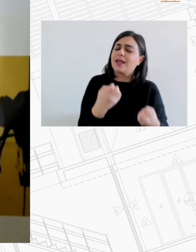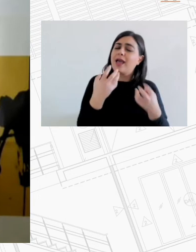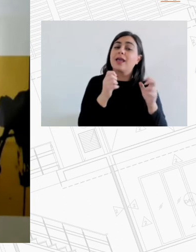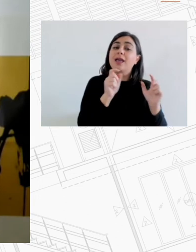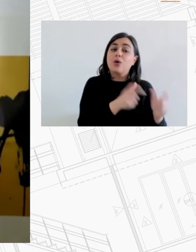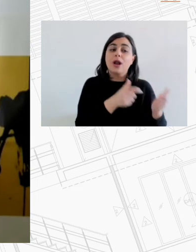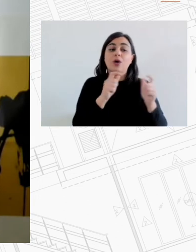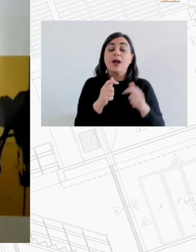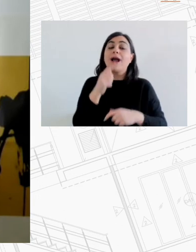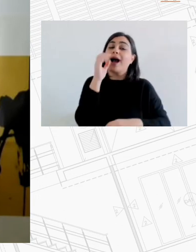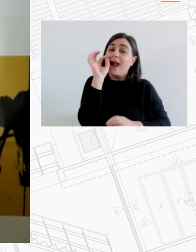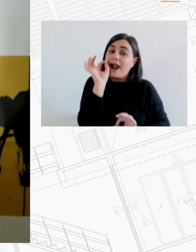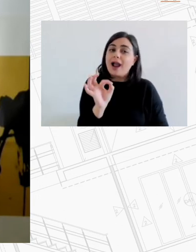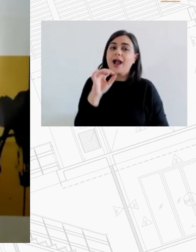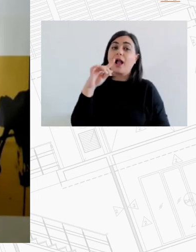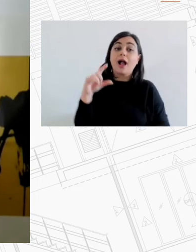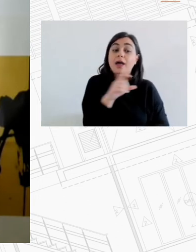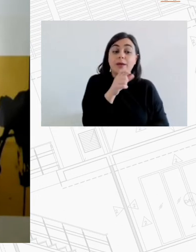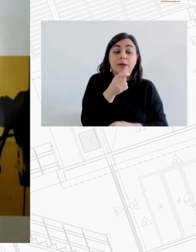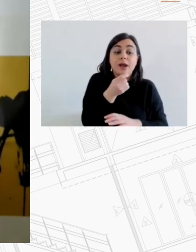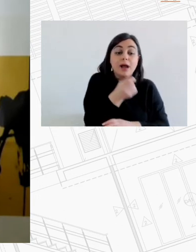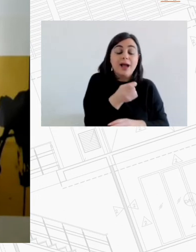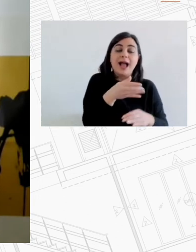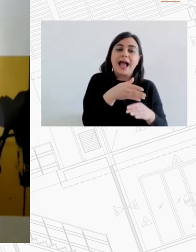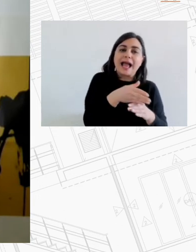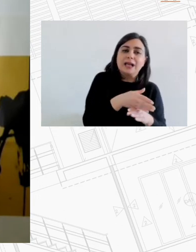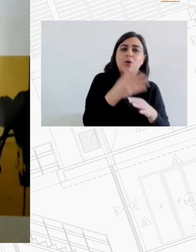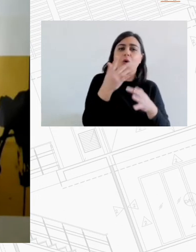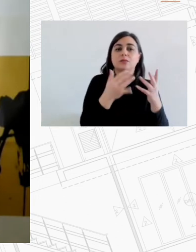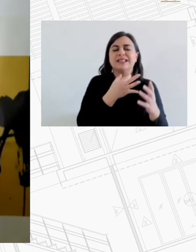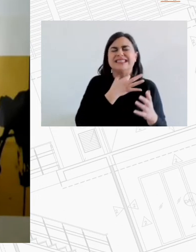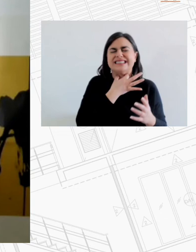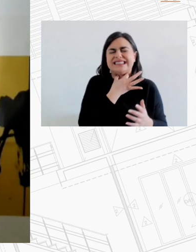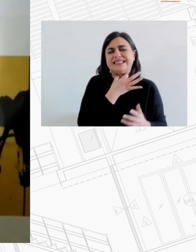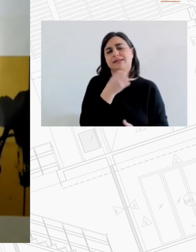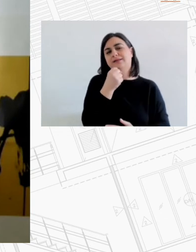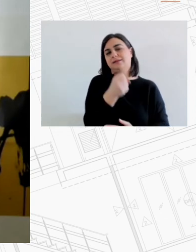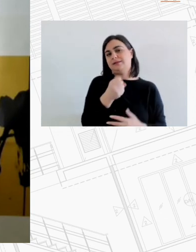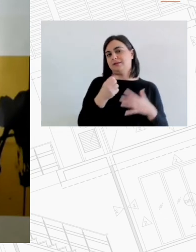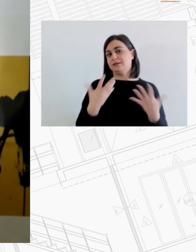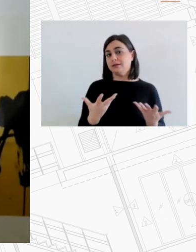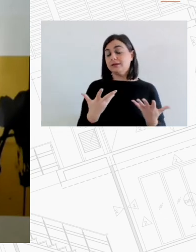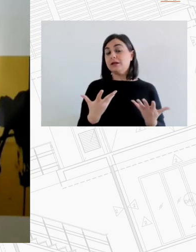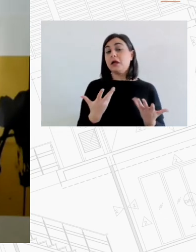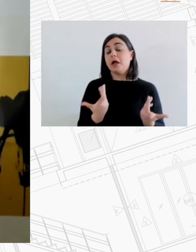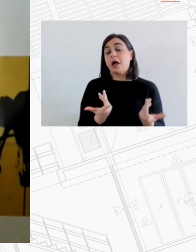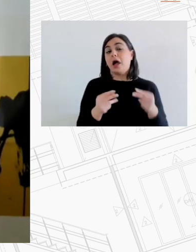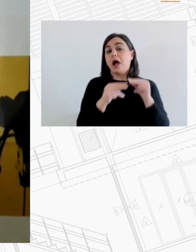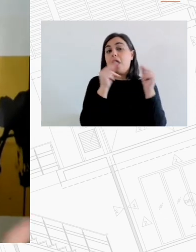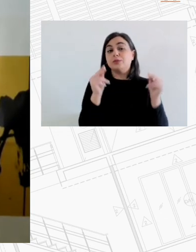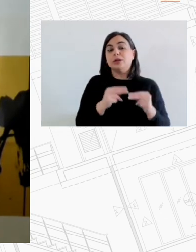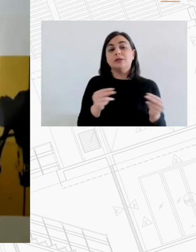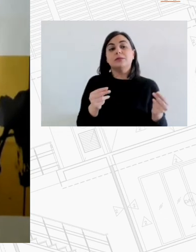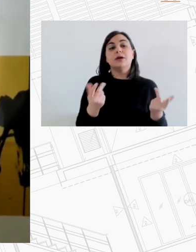μήνα να ανταποκριθούν στα έξοδα της κατοικίας στο ενίκαιο της λογαριασμής και όλα αυτά επομένως αφορά το ζήτημα η